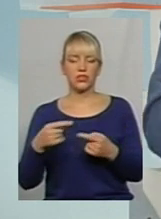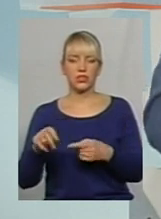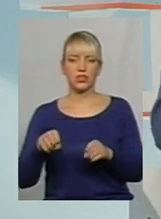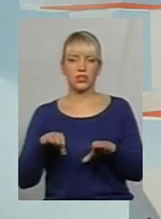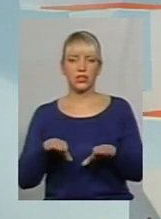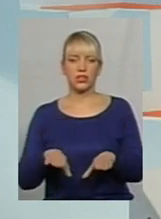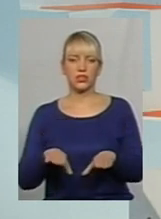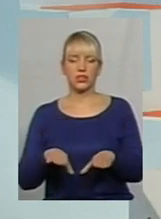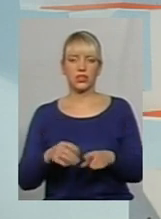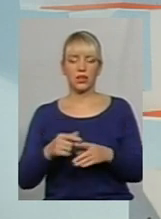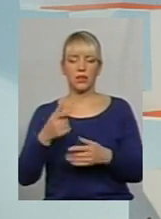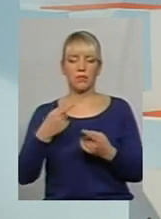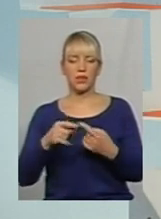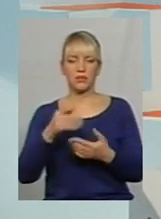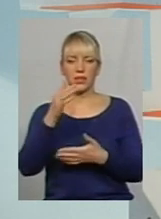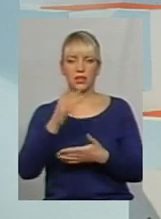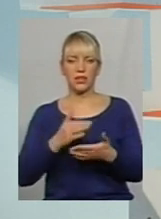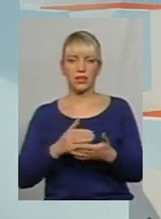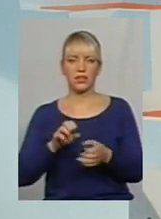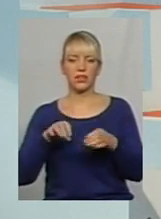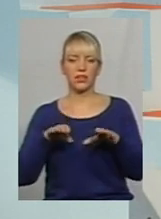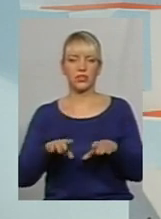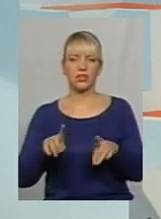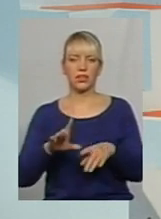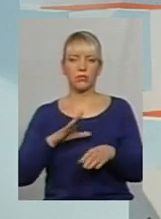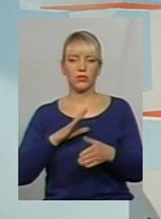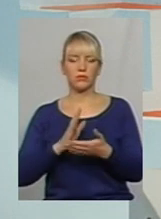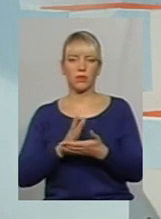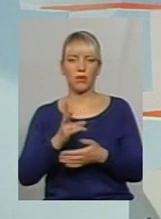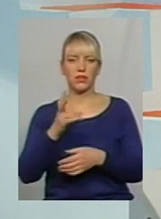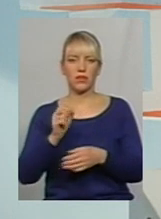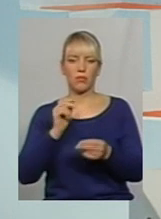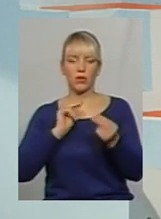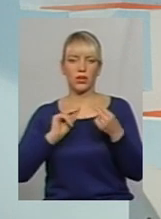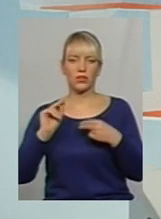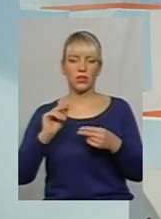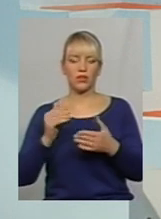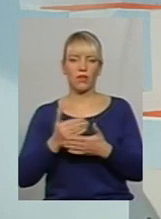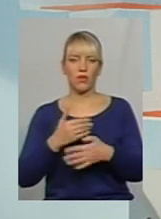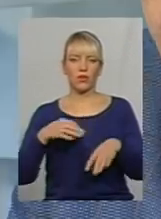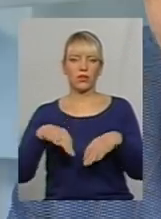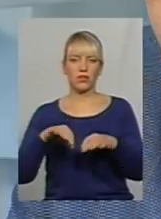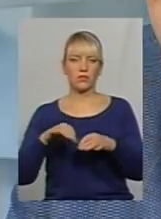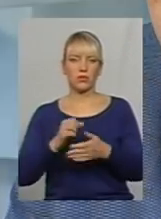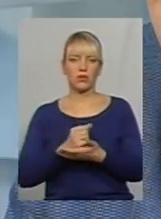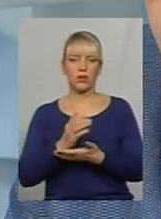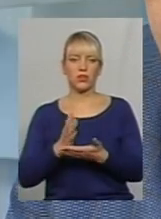точніше, певний перелік інших рішень, які були спропонувані на покращення нової транспортної мережі.